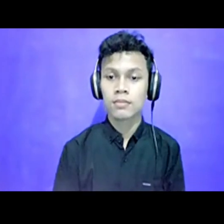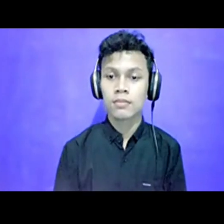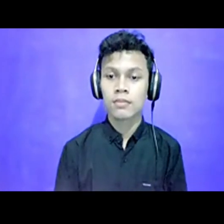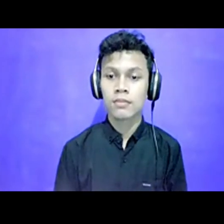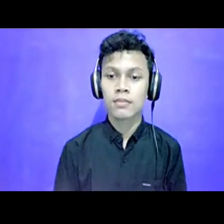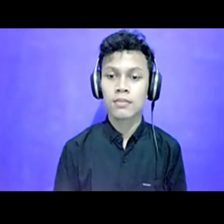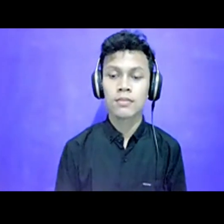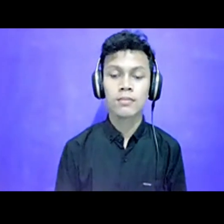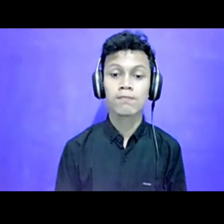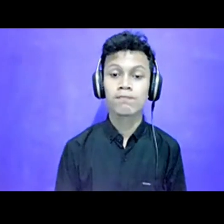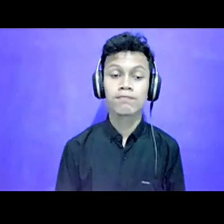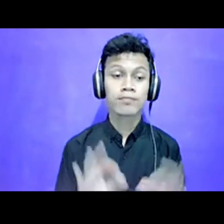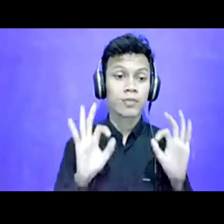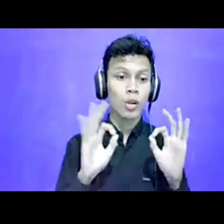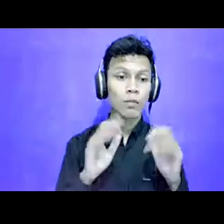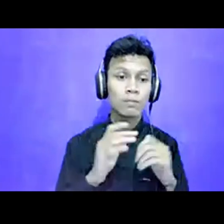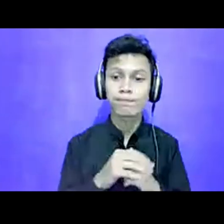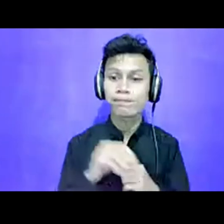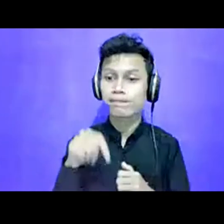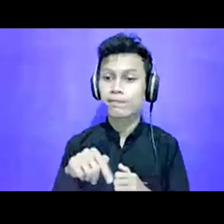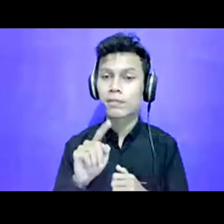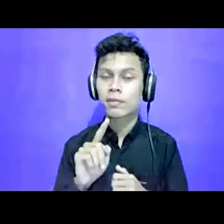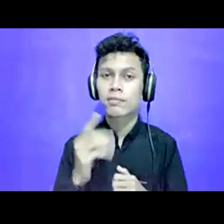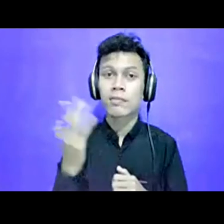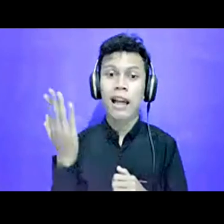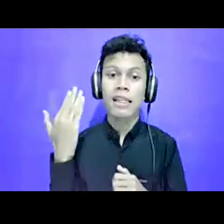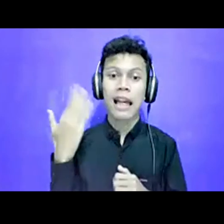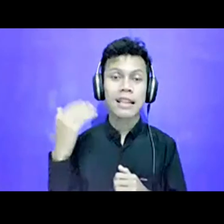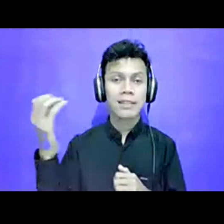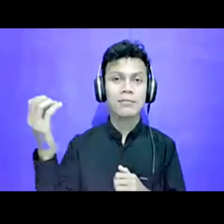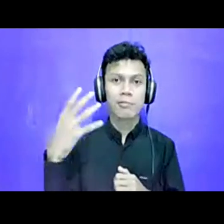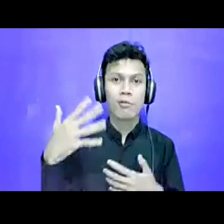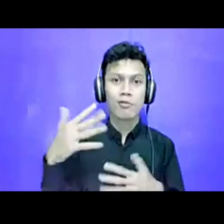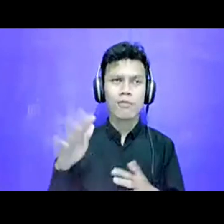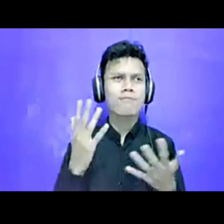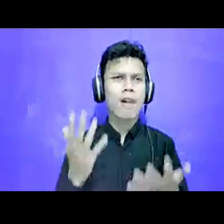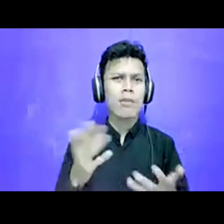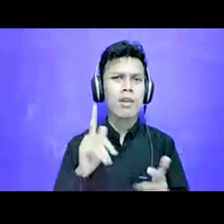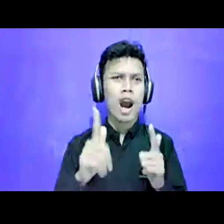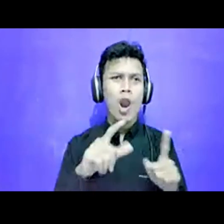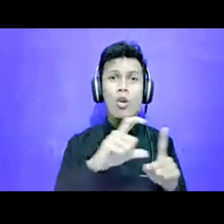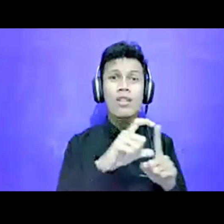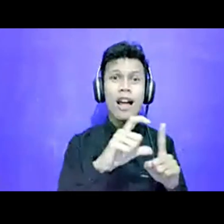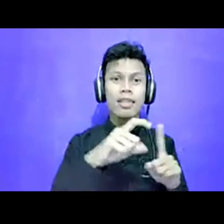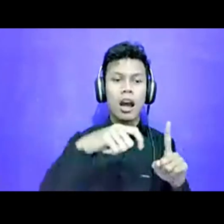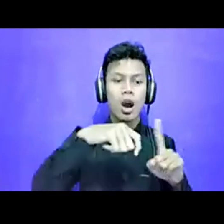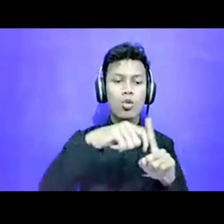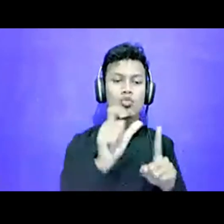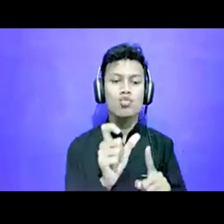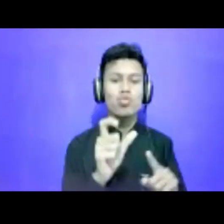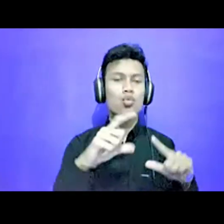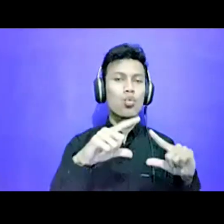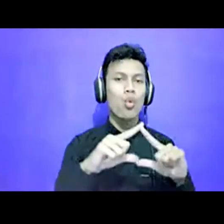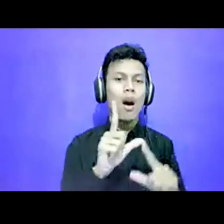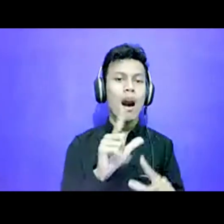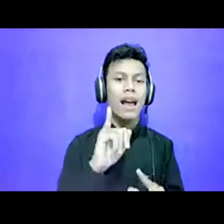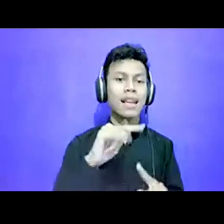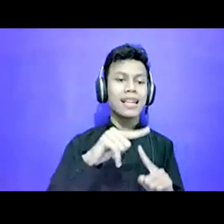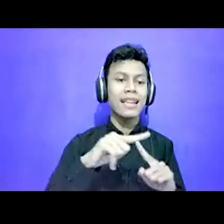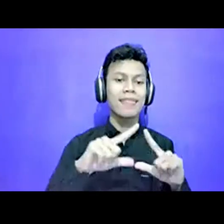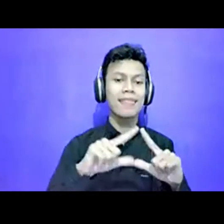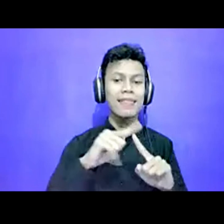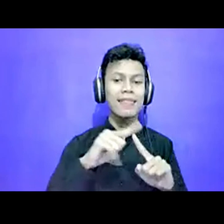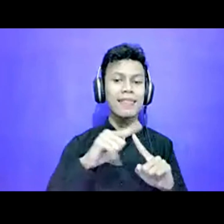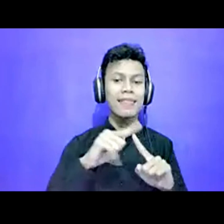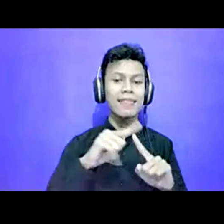Oke, ini salah satu yang juga tadi dibilang ya bagaimana kalau datanya kualitatif? Bisa nggak kita bikin